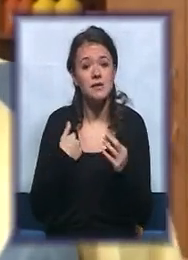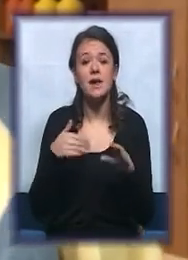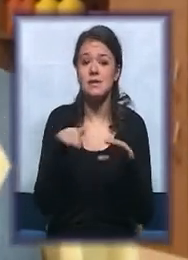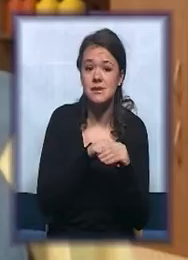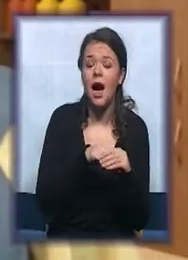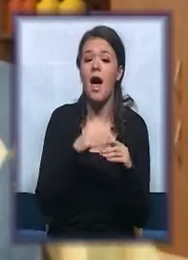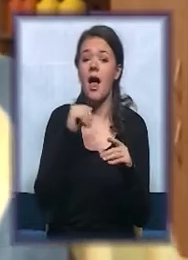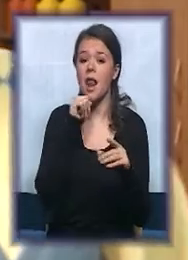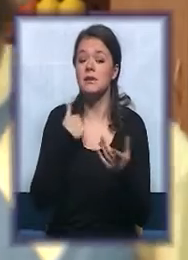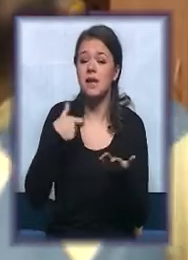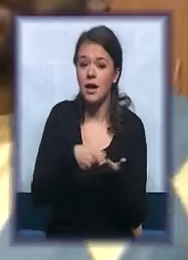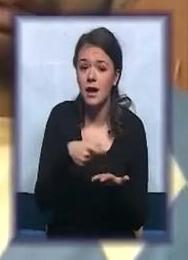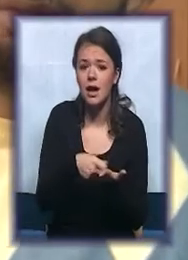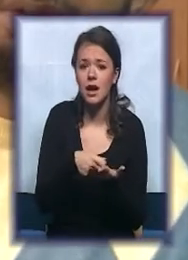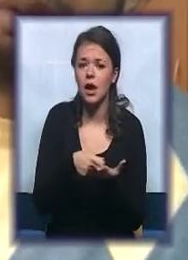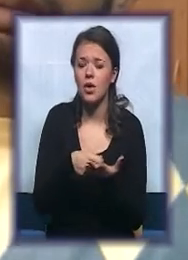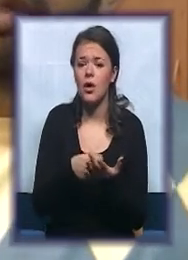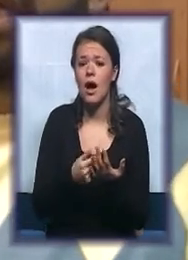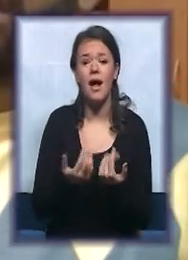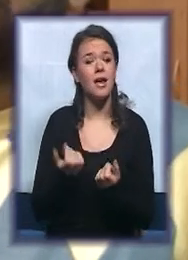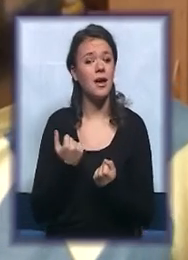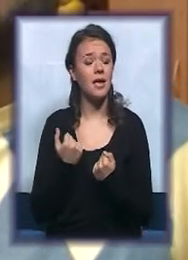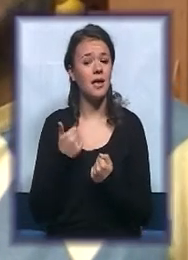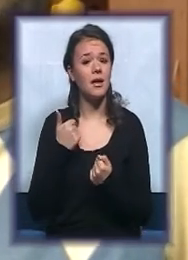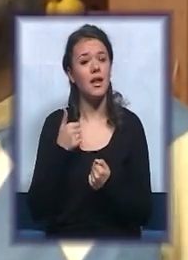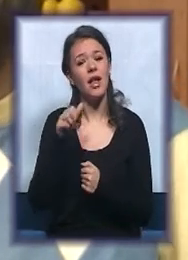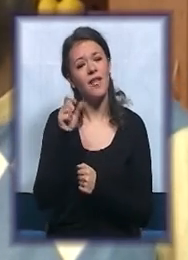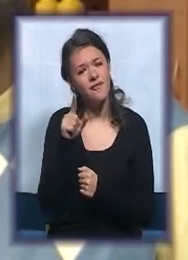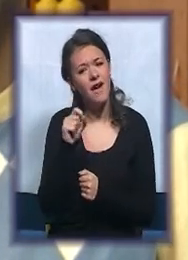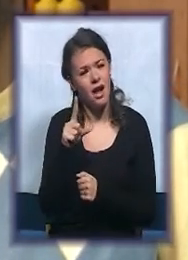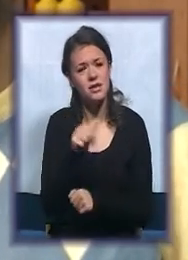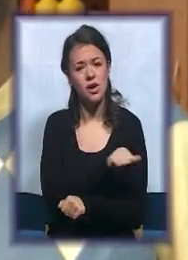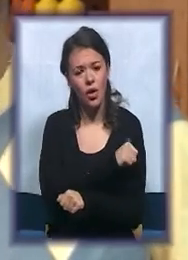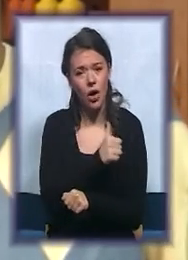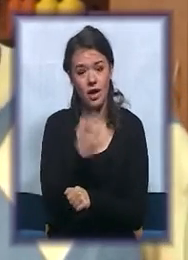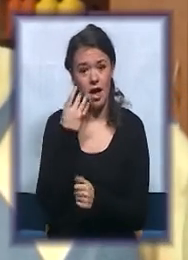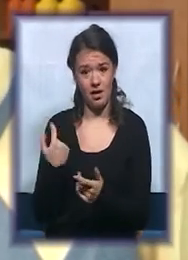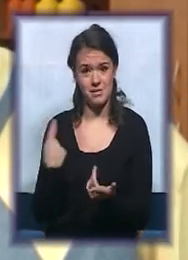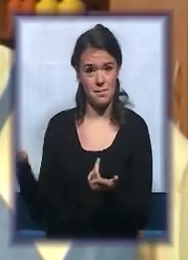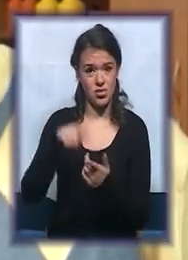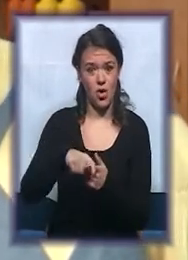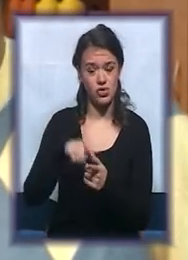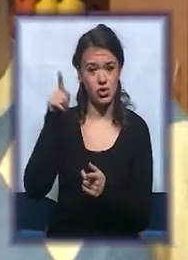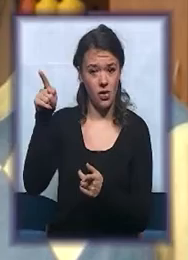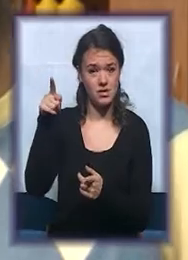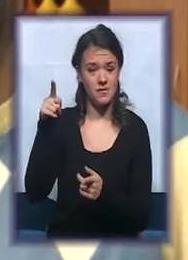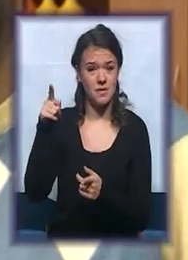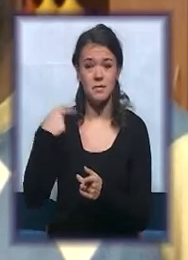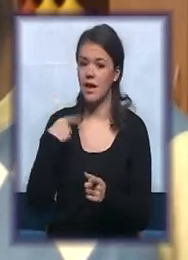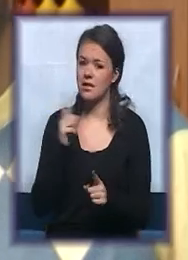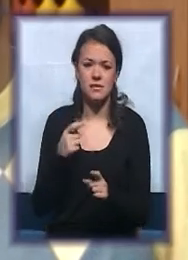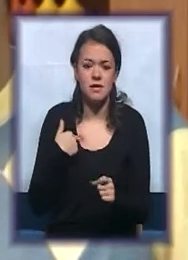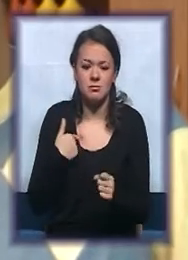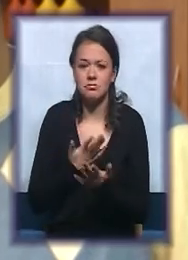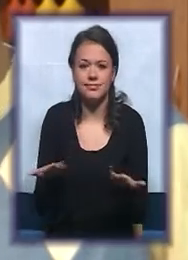Kiriju, i za ovo, za ono. Međutim, 11, odnosno 12 godina od kad sam došao iz Gnilana, nigde nisam radio.